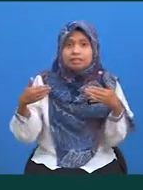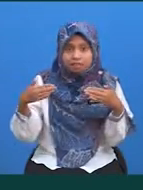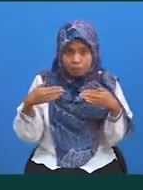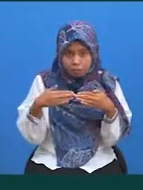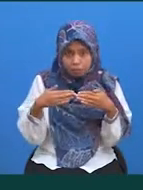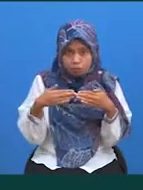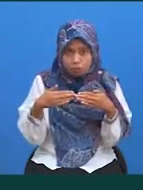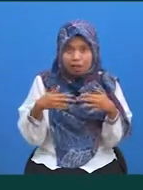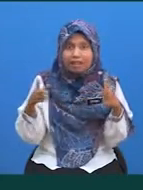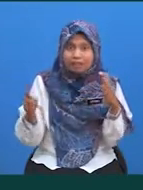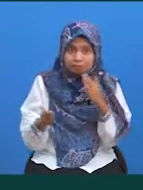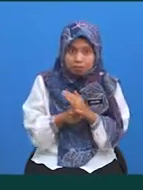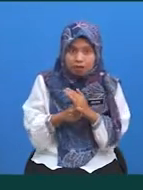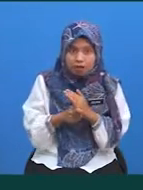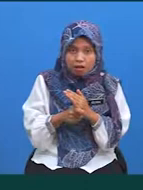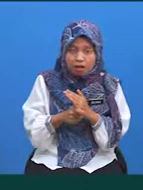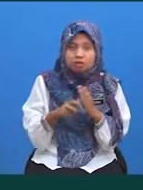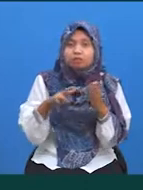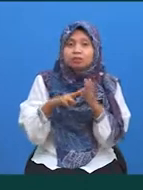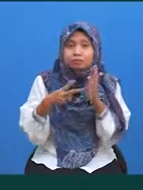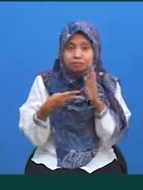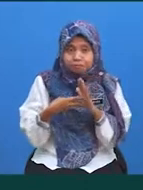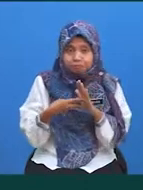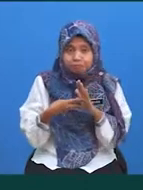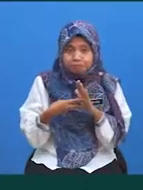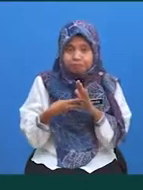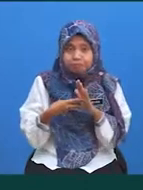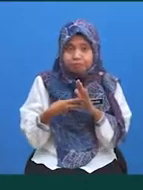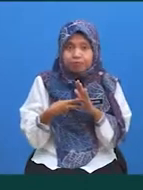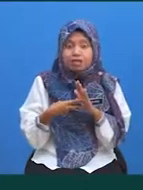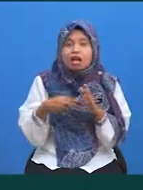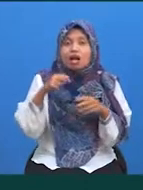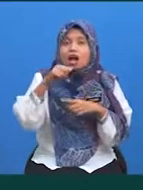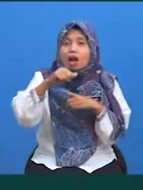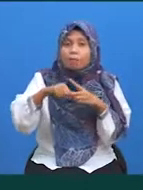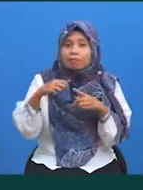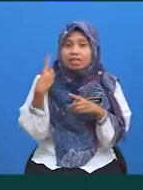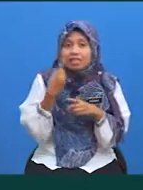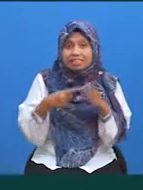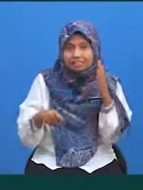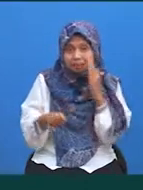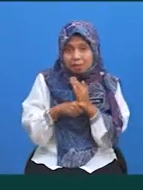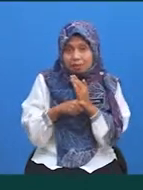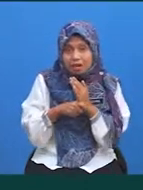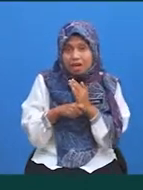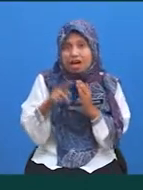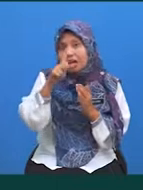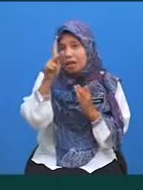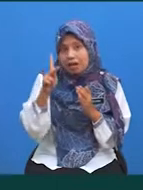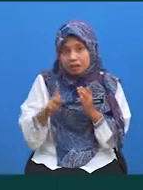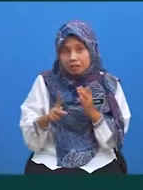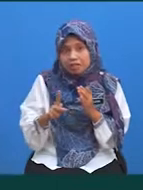kita tambah Maksudnya apa? Maksudnya, apabila kita tambah kameran